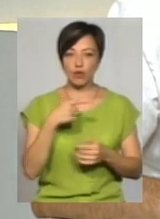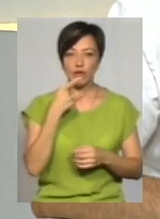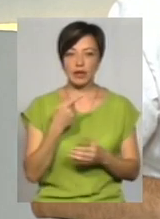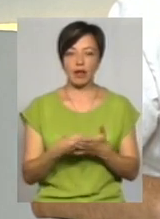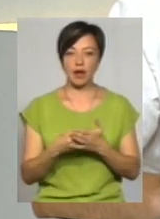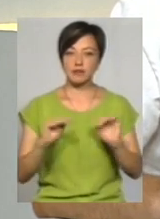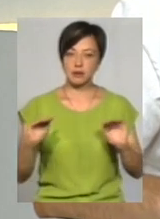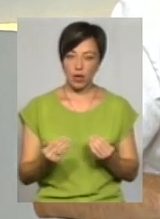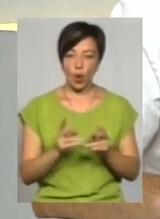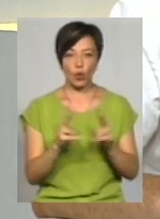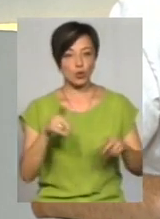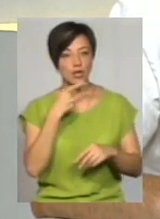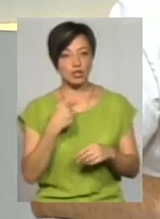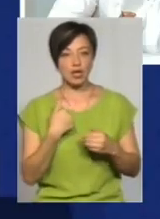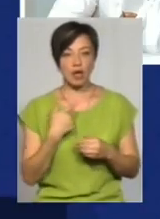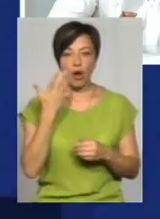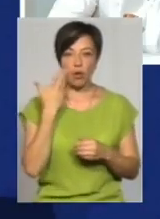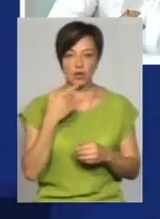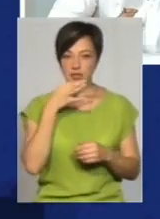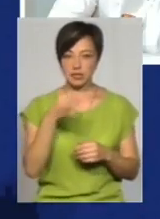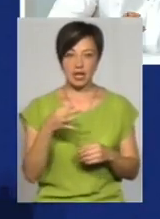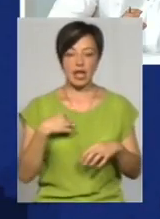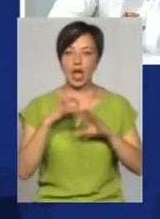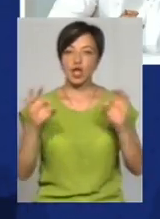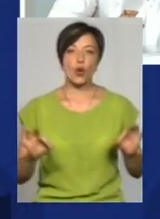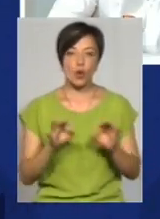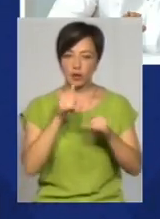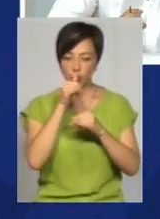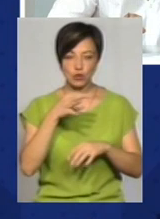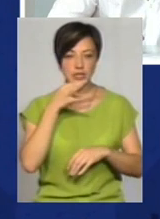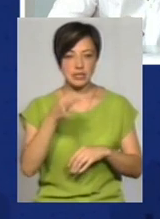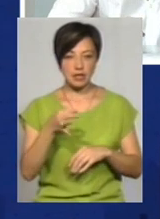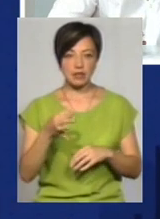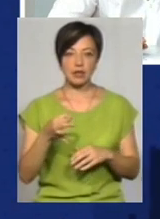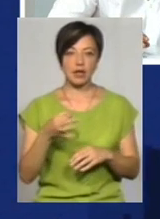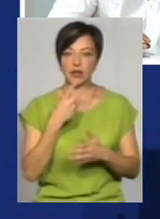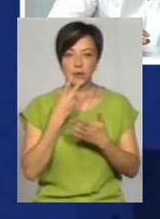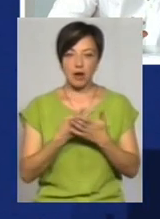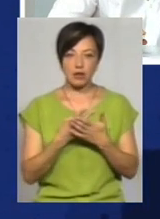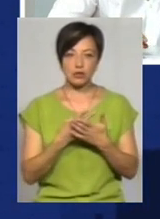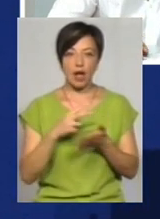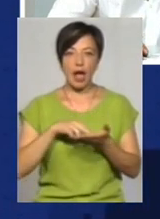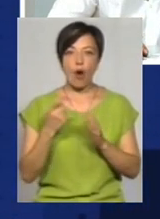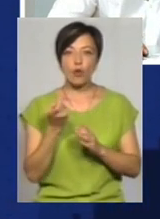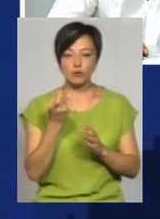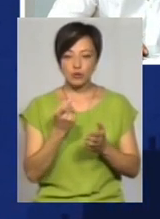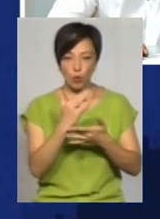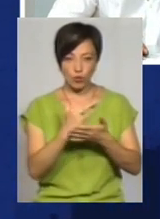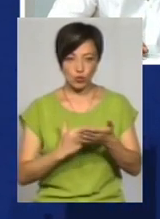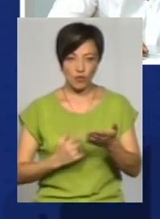зменшуватись. Хтось каже, що я десь колись таке сказав. Я ніколи не можу сказати, якщо я не бачу економічного обґрунтування.